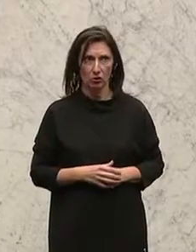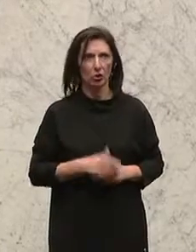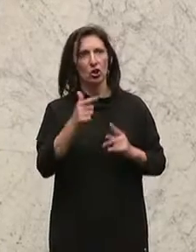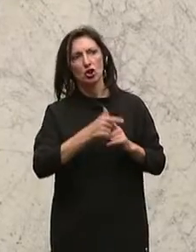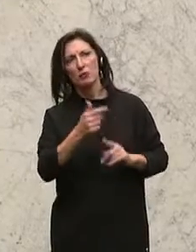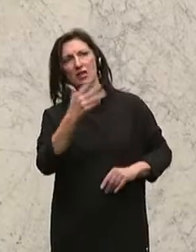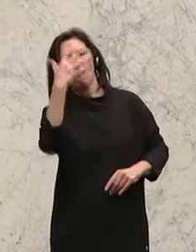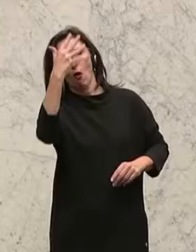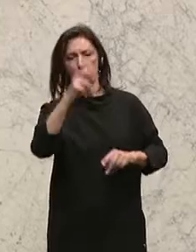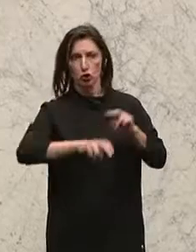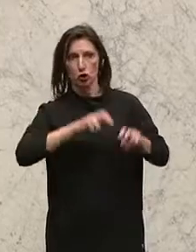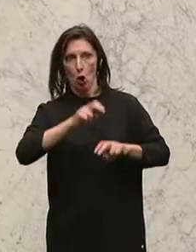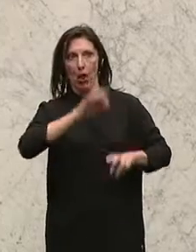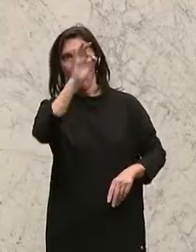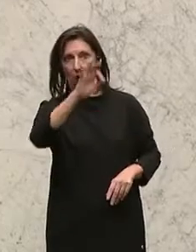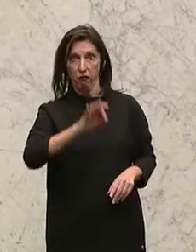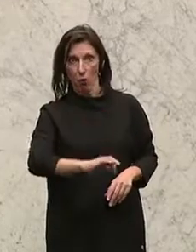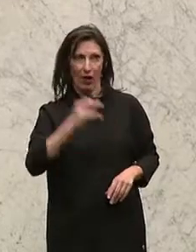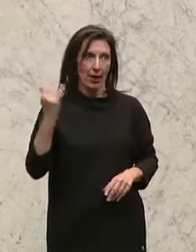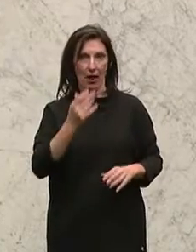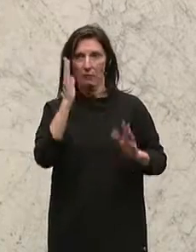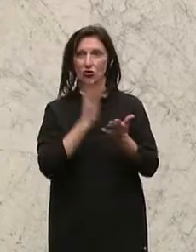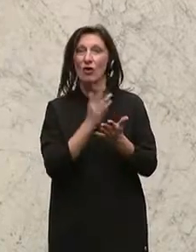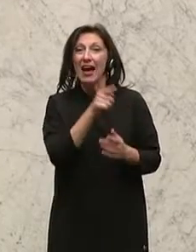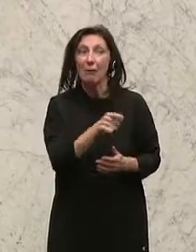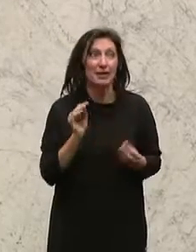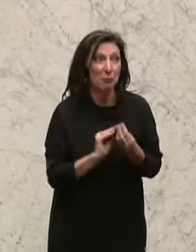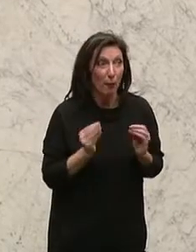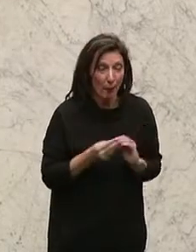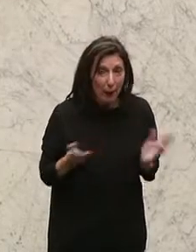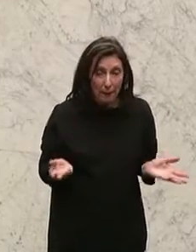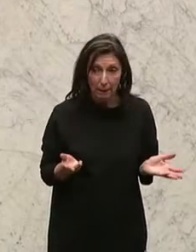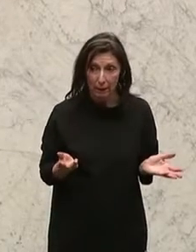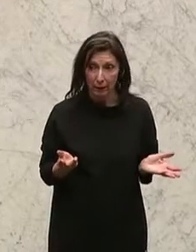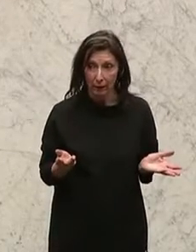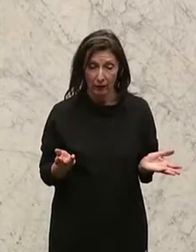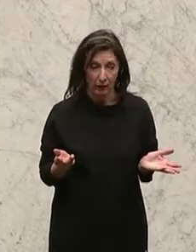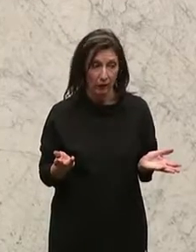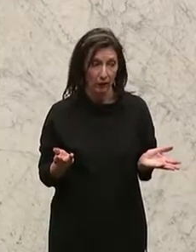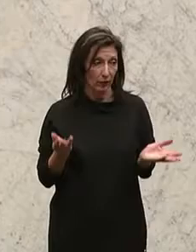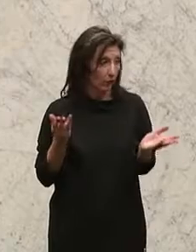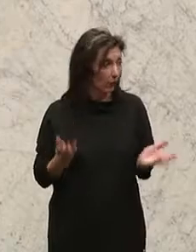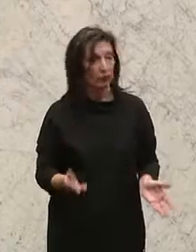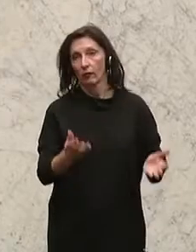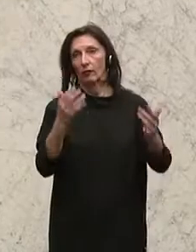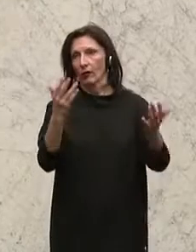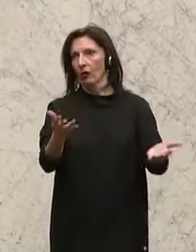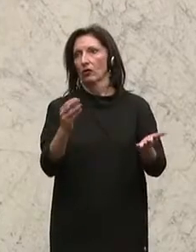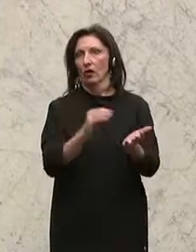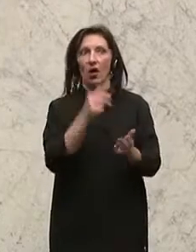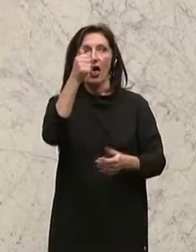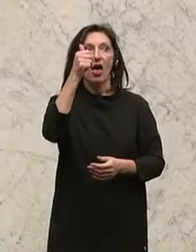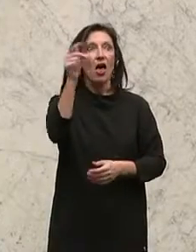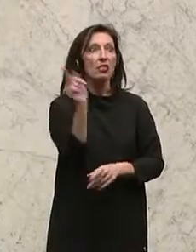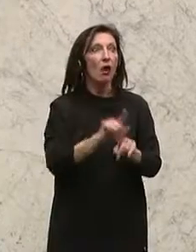Steuerquoten ewig und immer. Das ist ein Riesenproblem. Und wenn wir jetzt eines dazu nicht